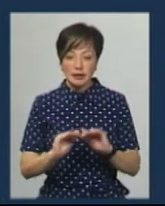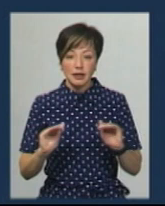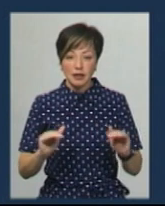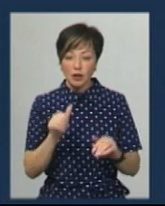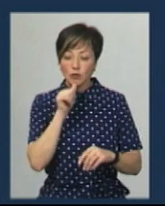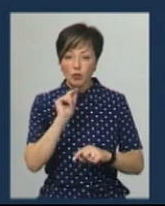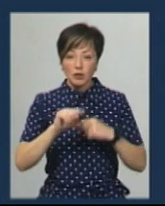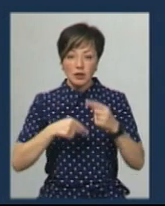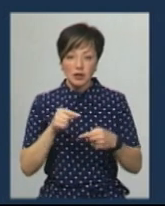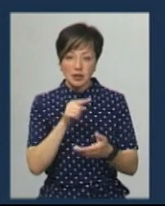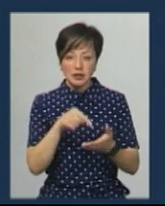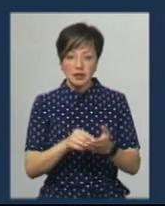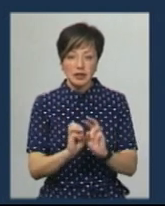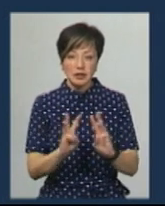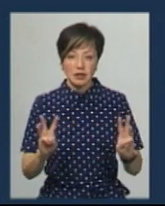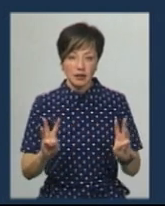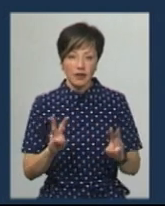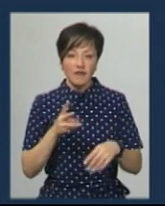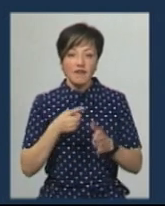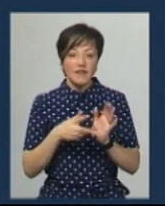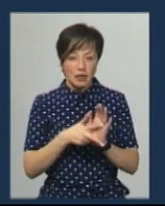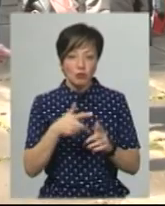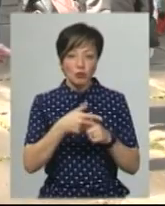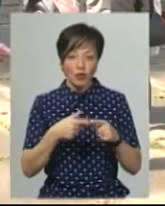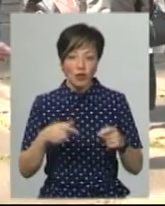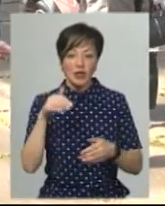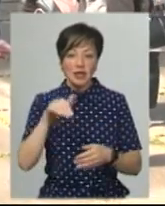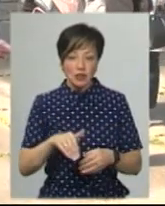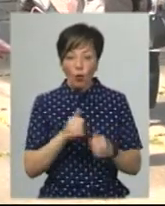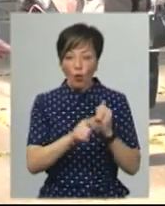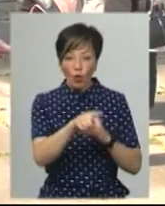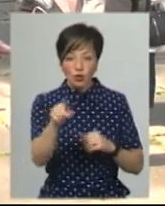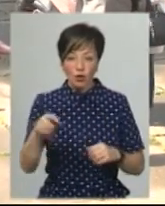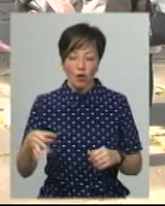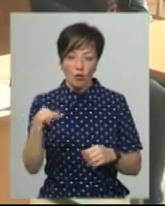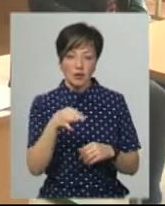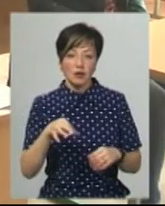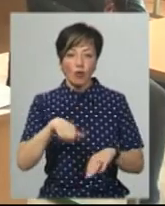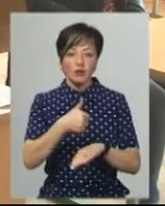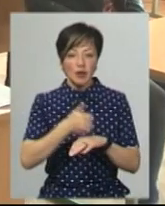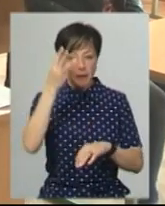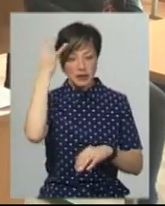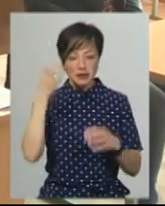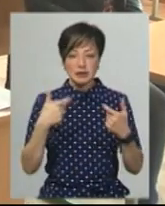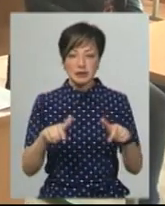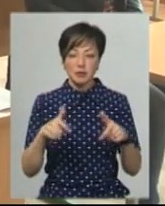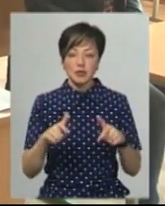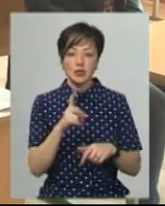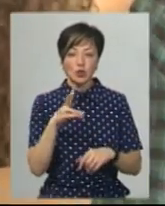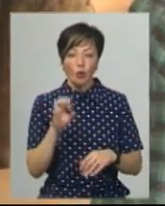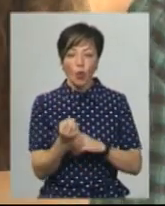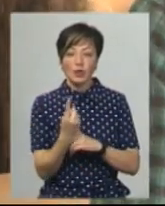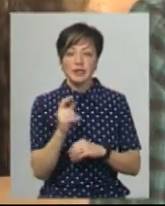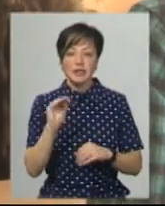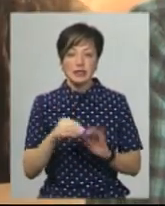в нас по Хмельниччині це тільки 8,5 тисяч. Появиться кожна область. Загалом на Хмельниччині основну сесію ЗНО складатимуть 11 тисяч